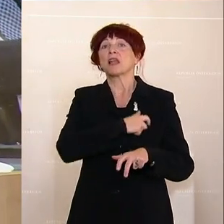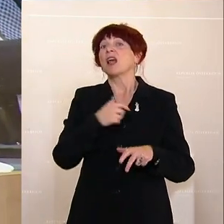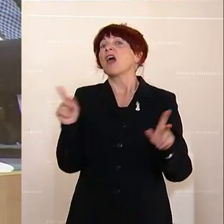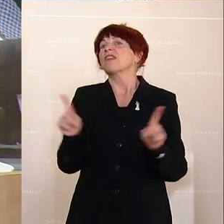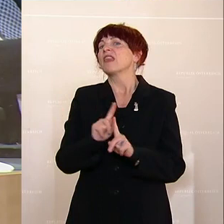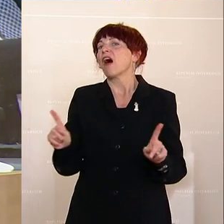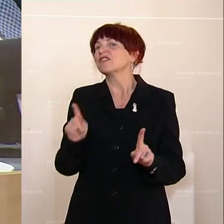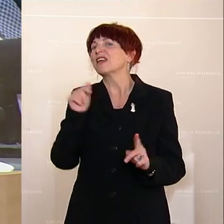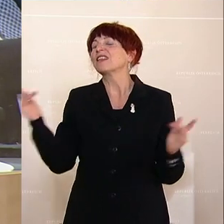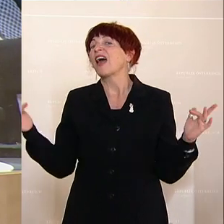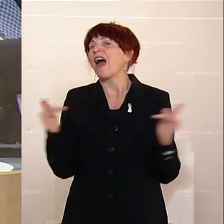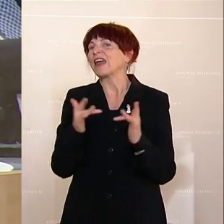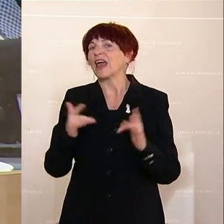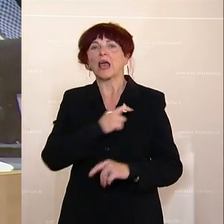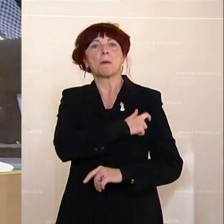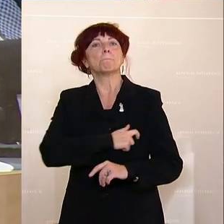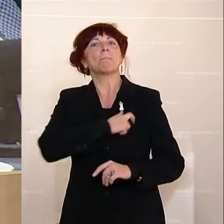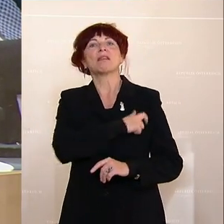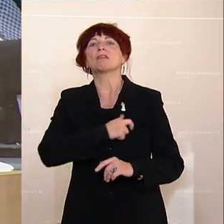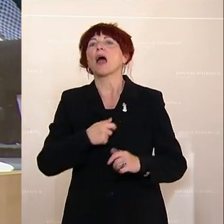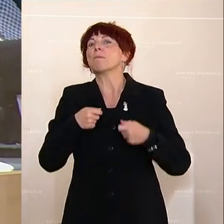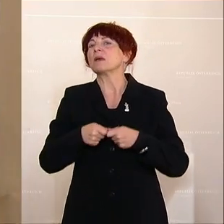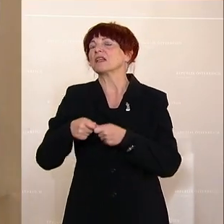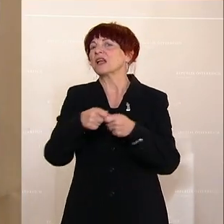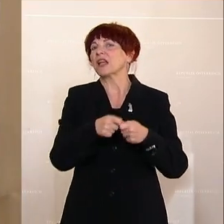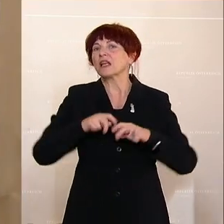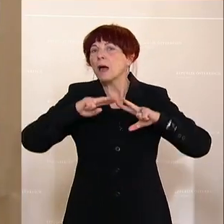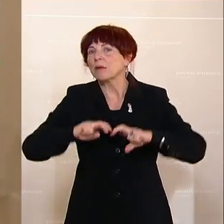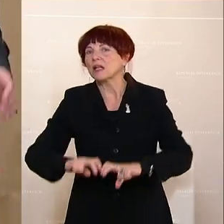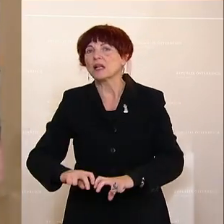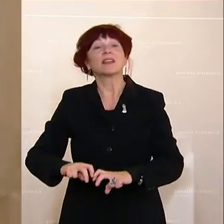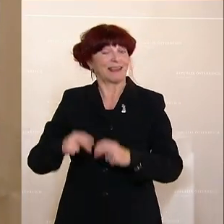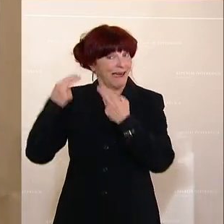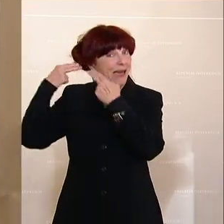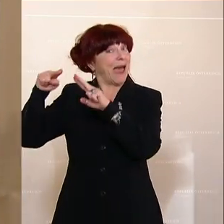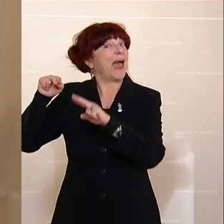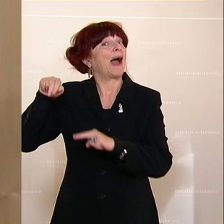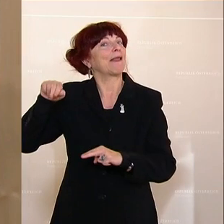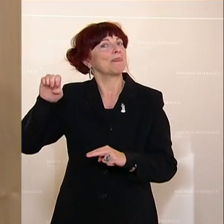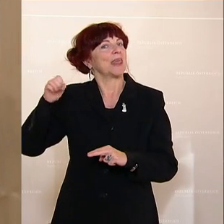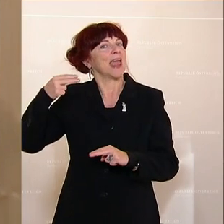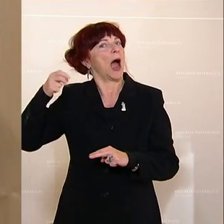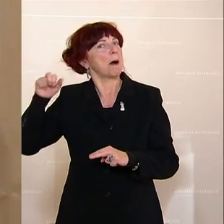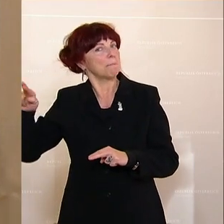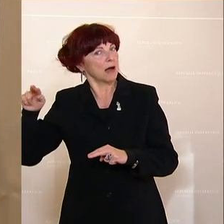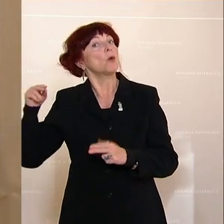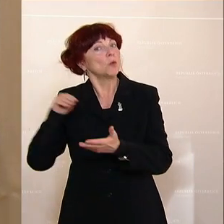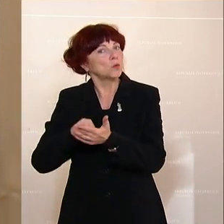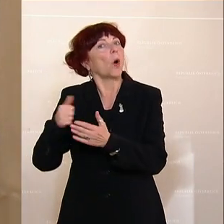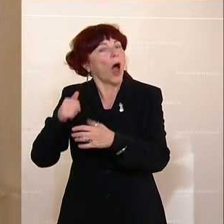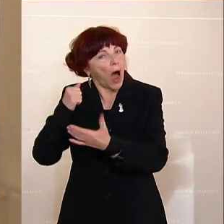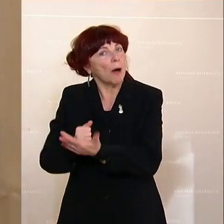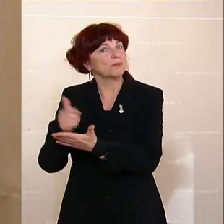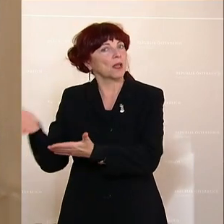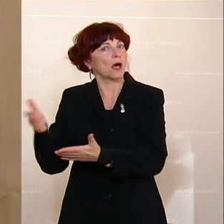Wo ist denn jetzt die Latte, die Sie selber gelegt haben? Wo ist der Herr Nehammer, der sitzt noch immer im Amt? Also wenn Sie die Latte, die Sie selbst angelegt haben, an sich selber